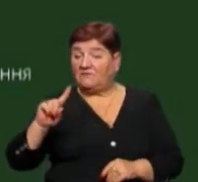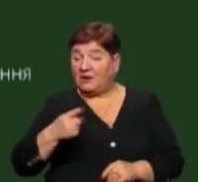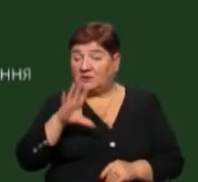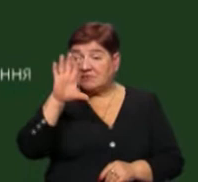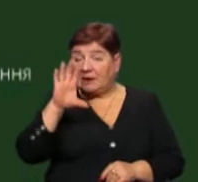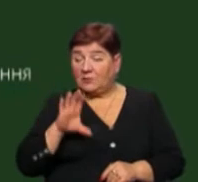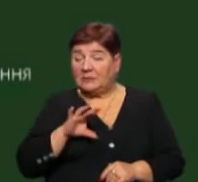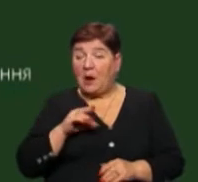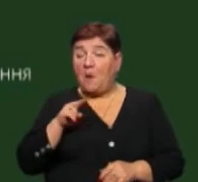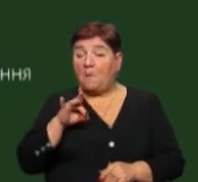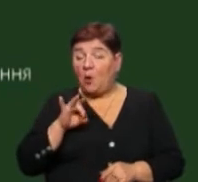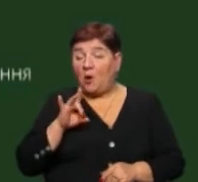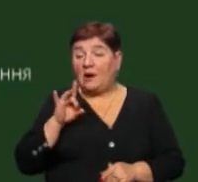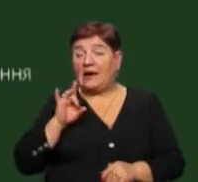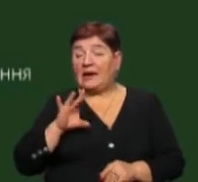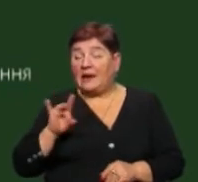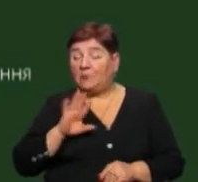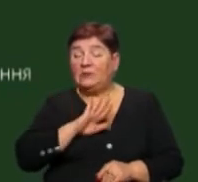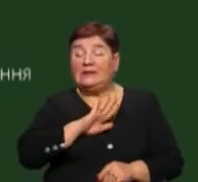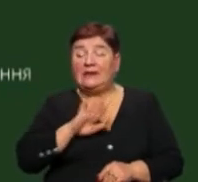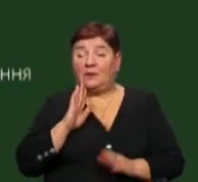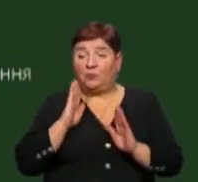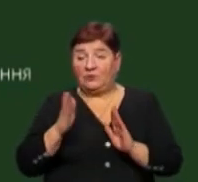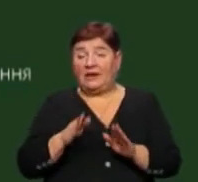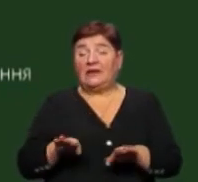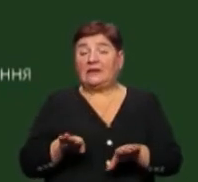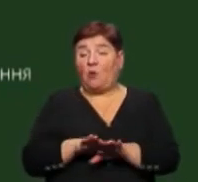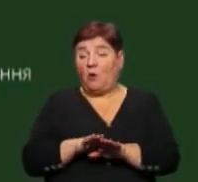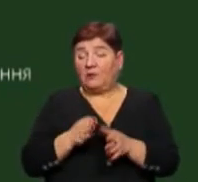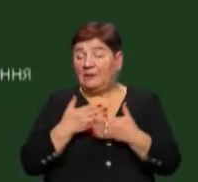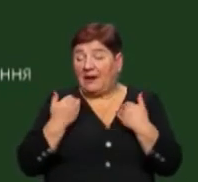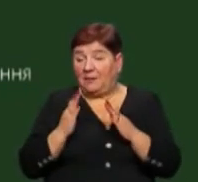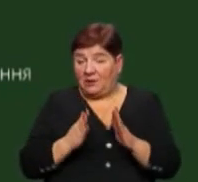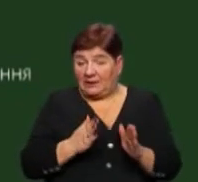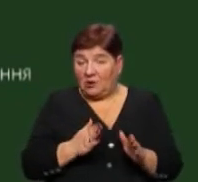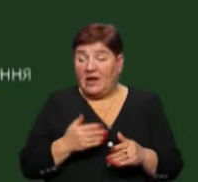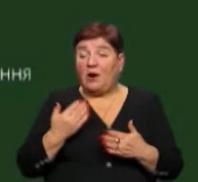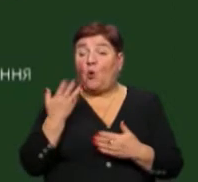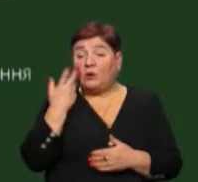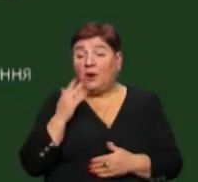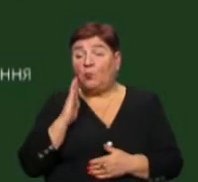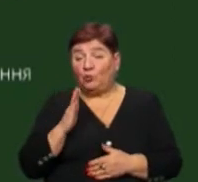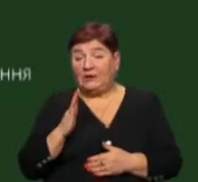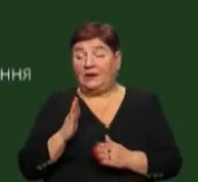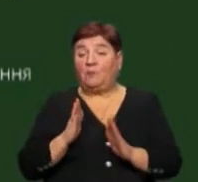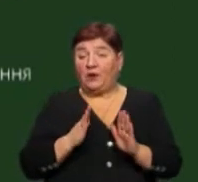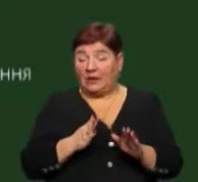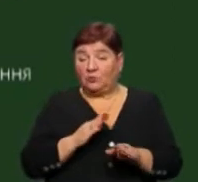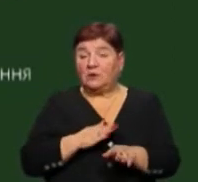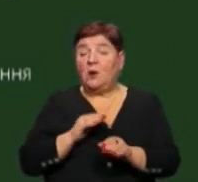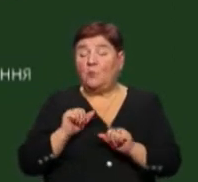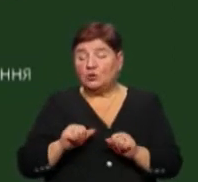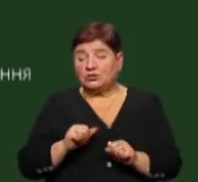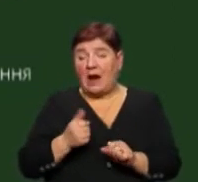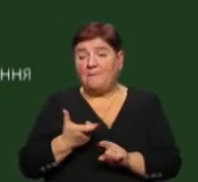законодавства про рекламу не буде у зв'язку з відсутністю такого порядку. Коли вже буде відповідний порядок розроблений, тоді вже можна буде більш